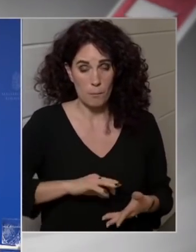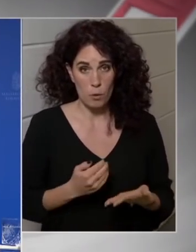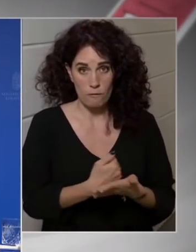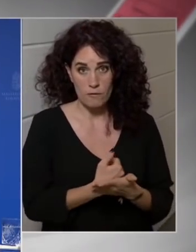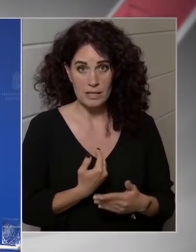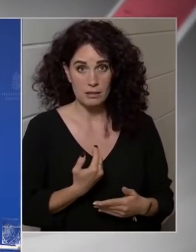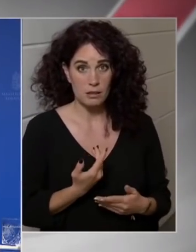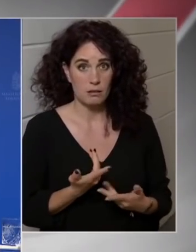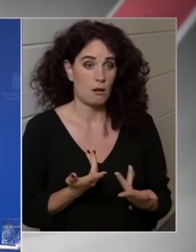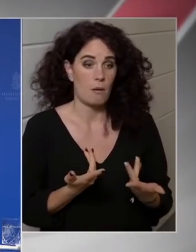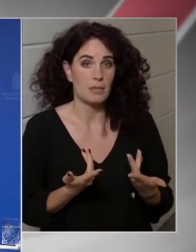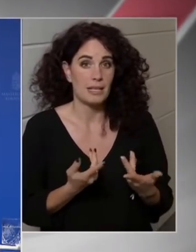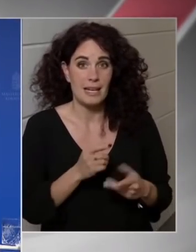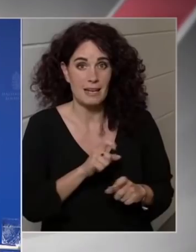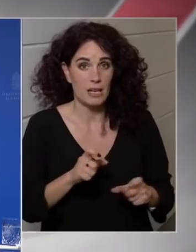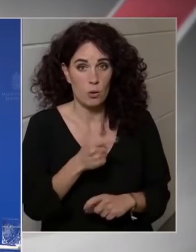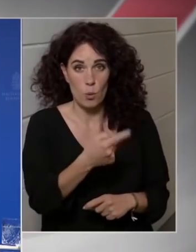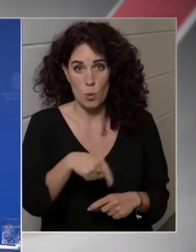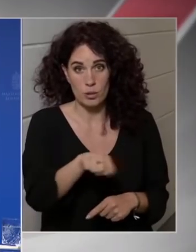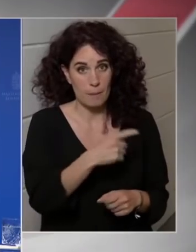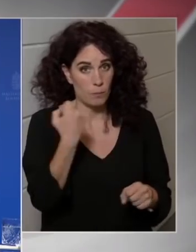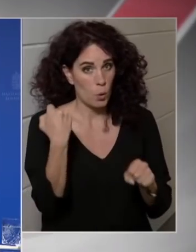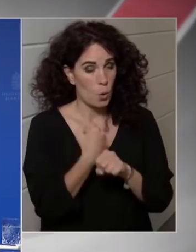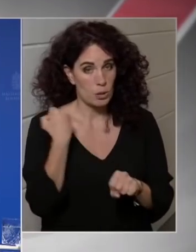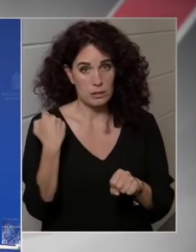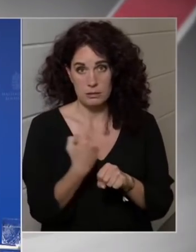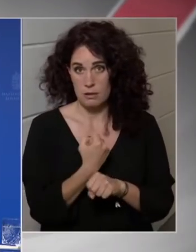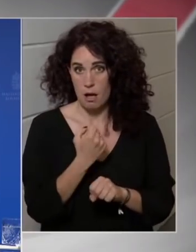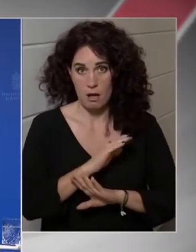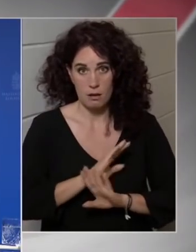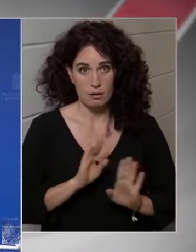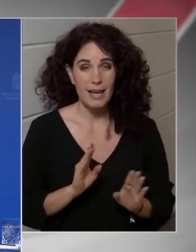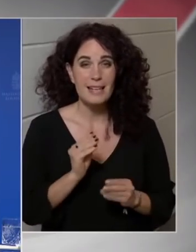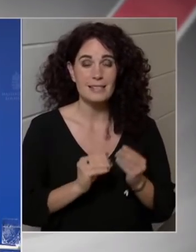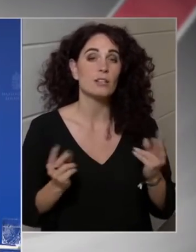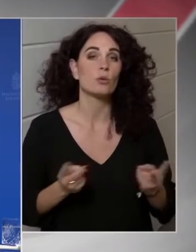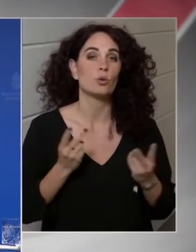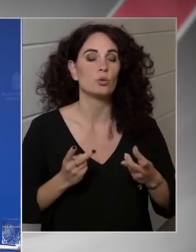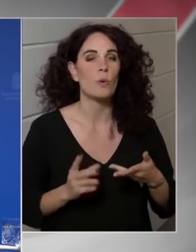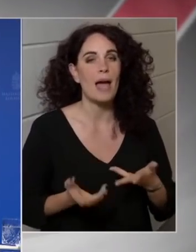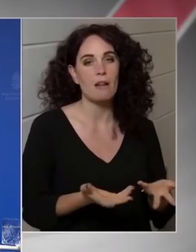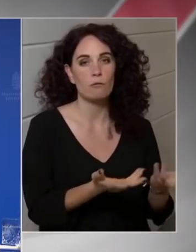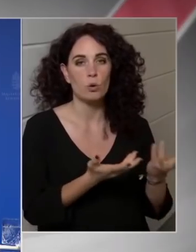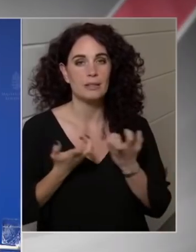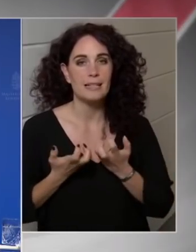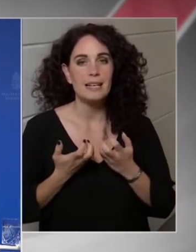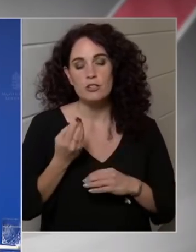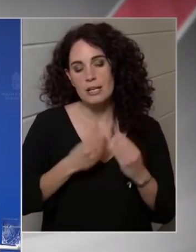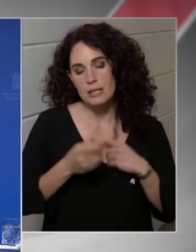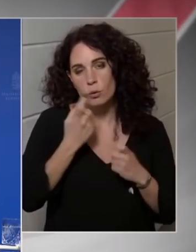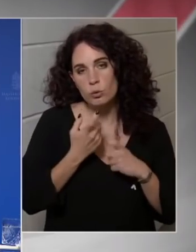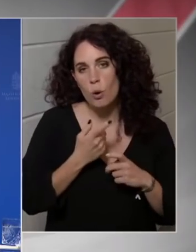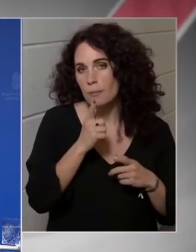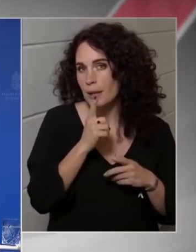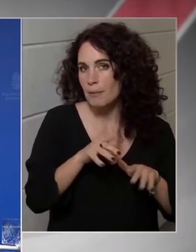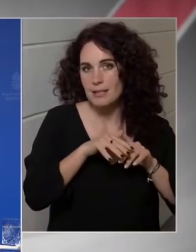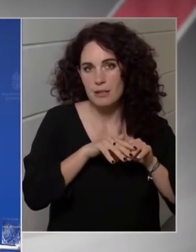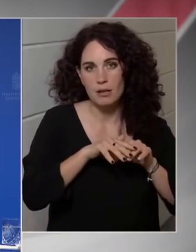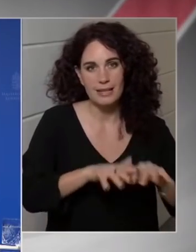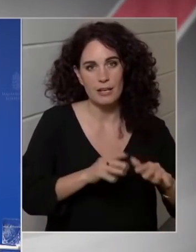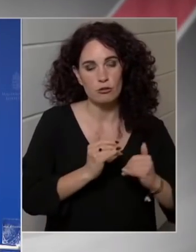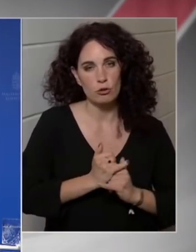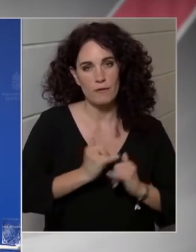nem dolgoztak meg. Ezért könnyű elvonni, és ezért gondolom azt, hogy nincsen hatása növekedés